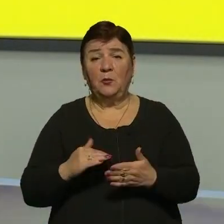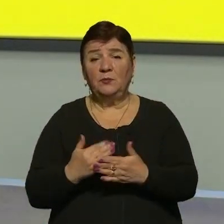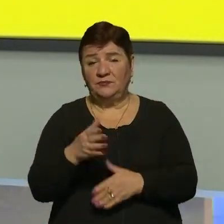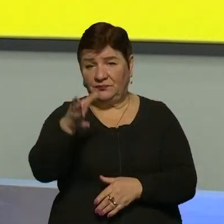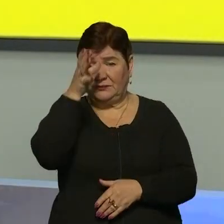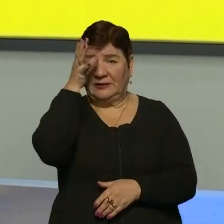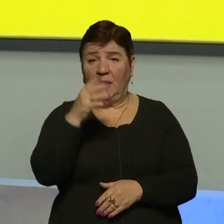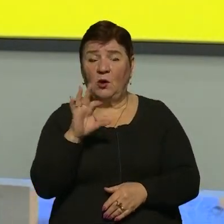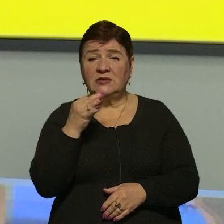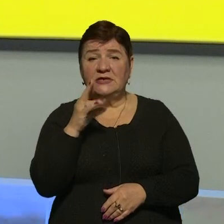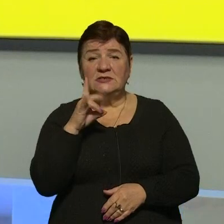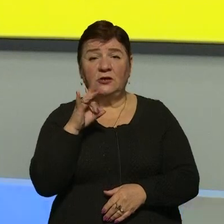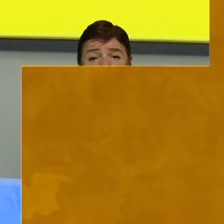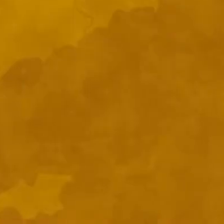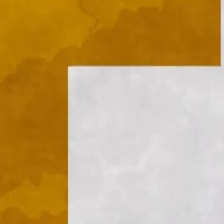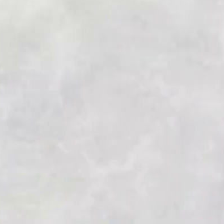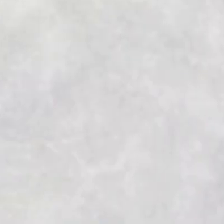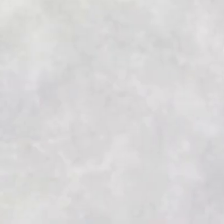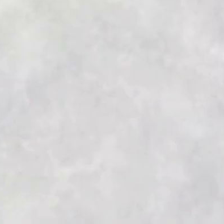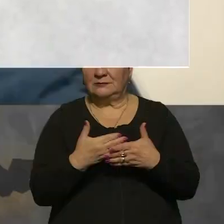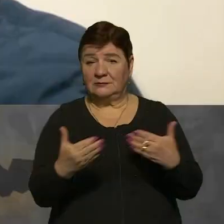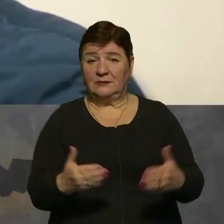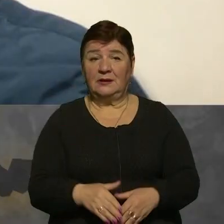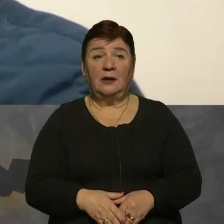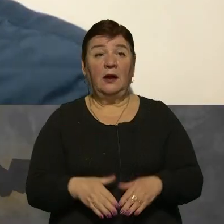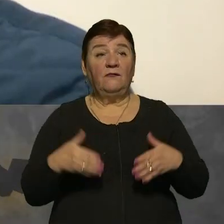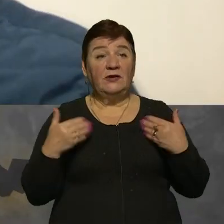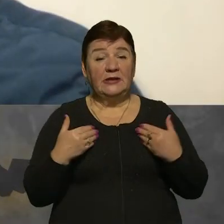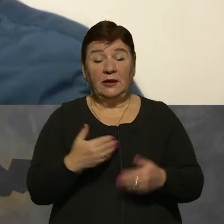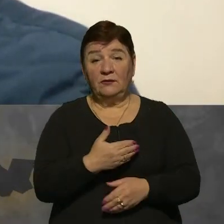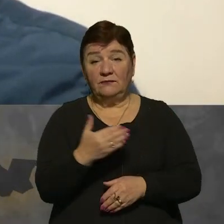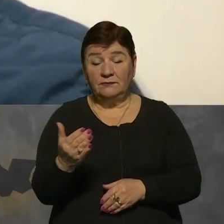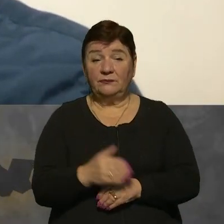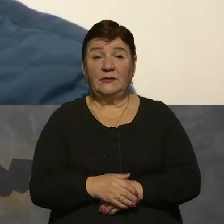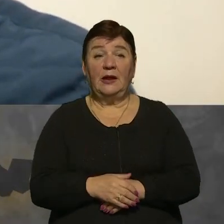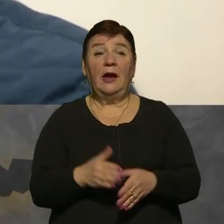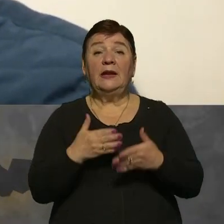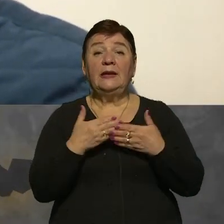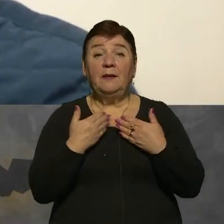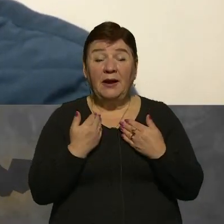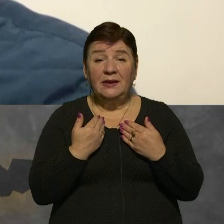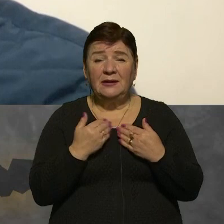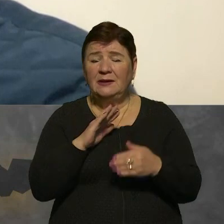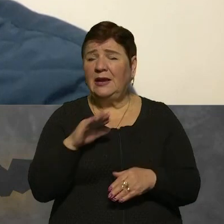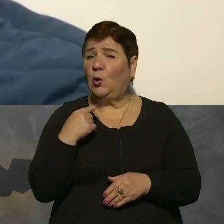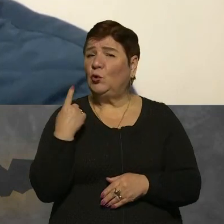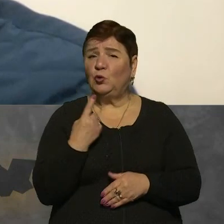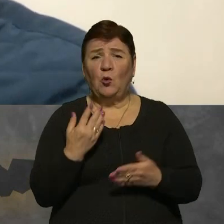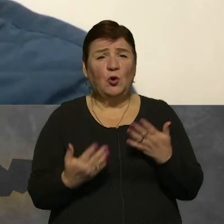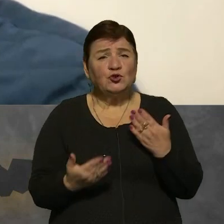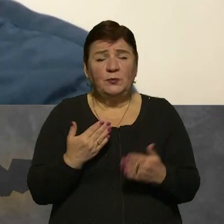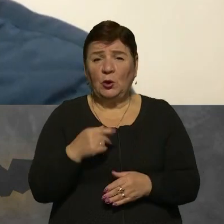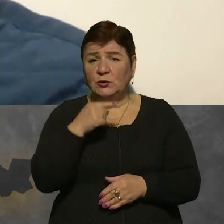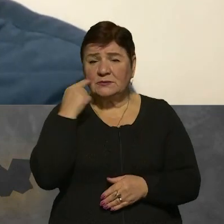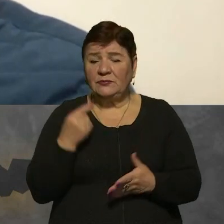освіти Олександр Солонтай. Вітаю вас. Вітаю, доброго дня. Немає жодного сумніву, що росіяни